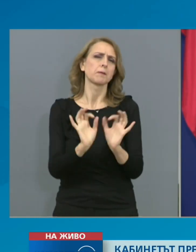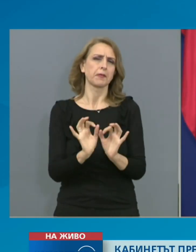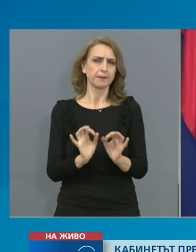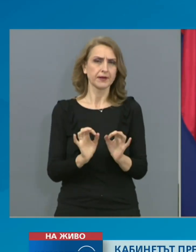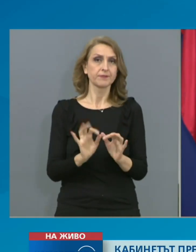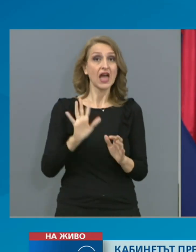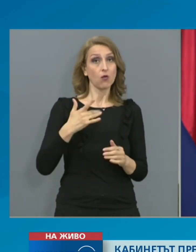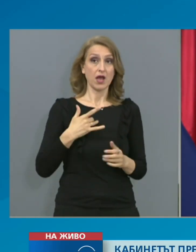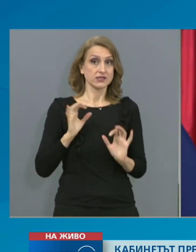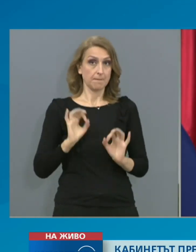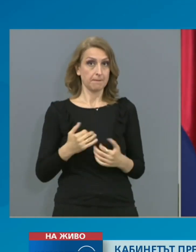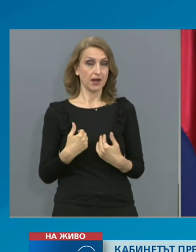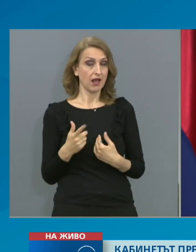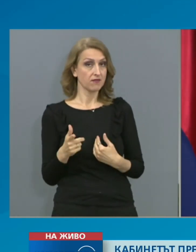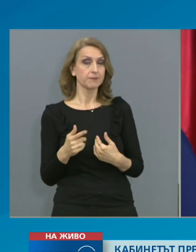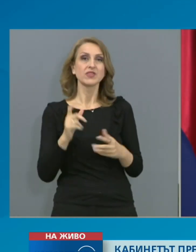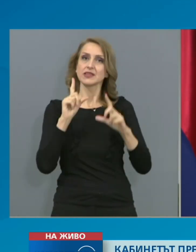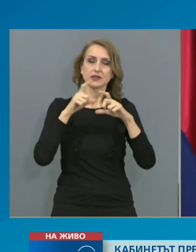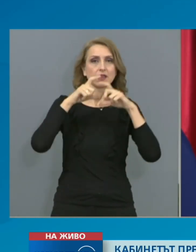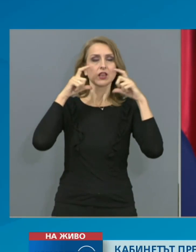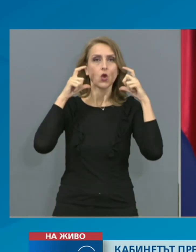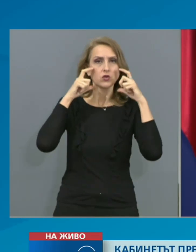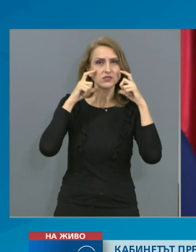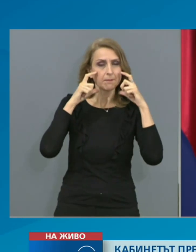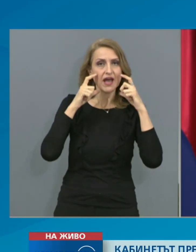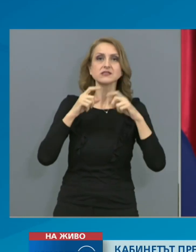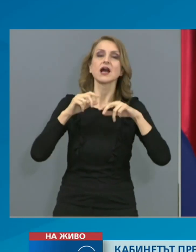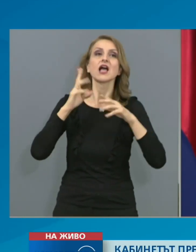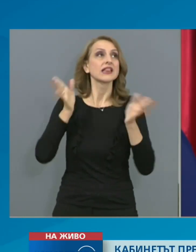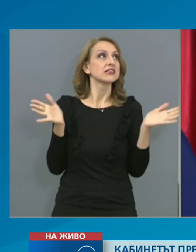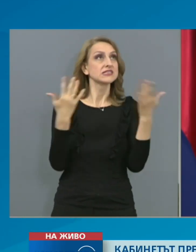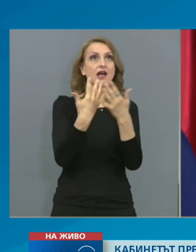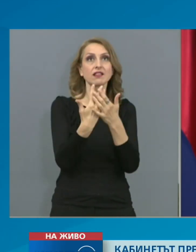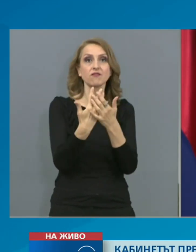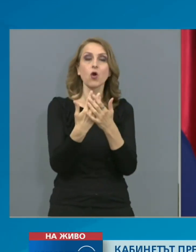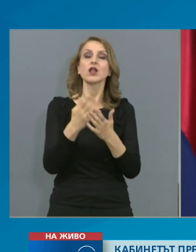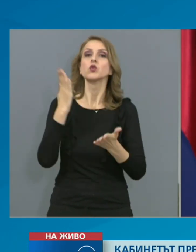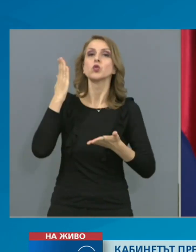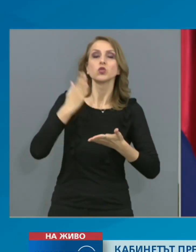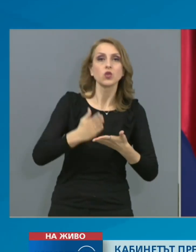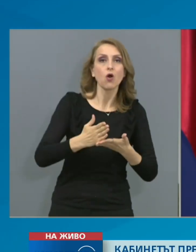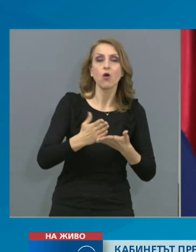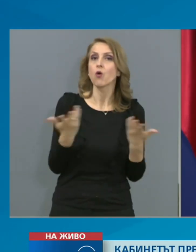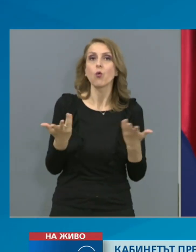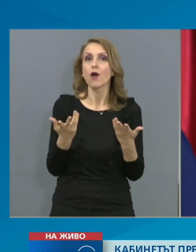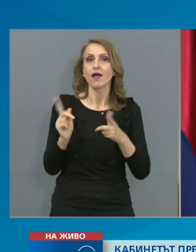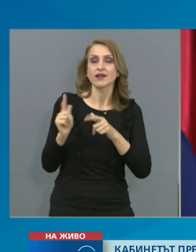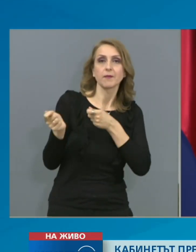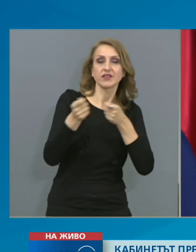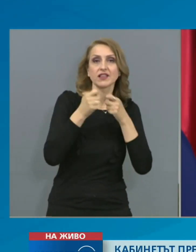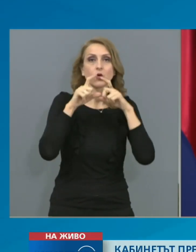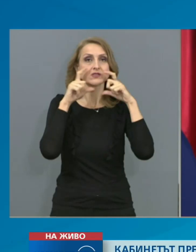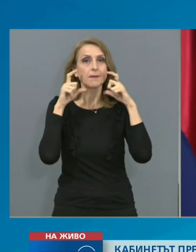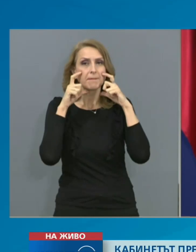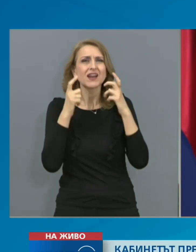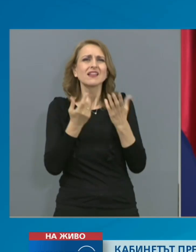ако съм права, носенето на маска и на закрито остава до дата хикс или в определен град. Или